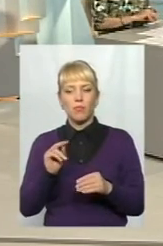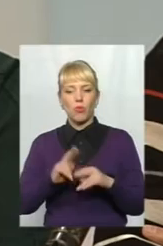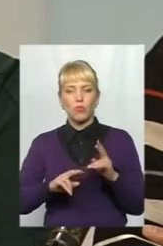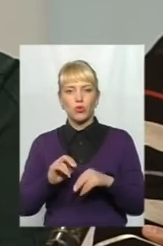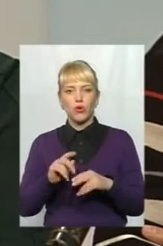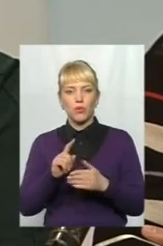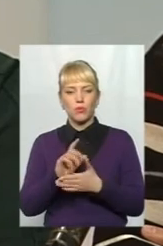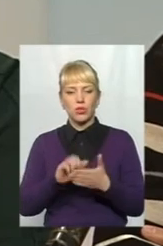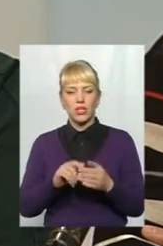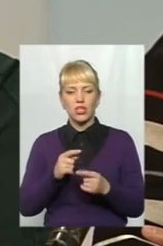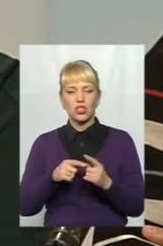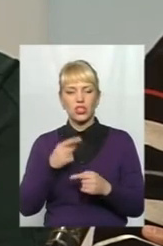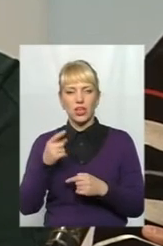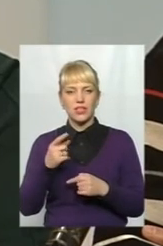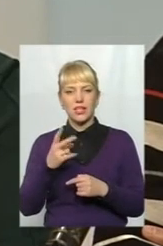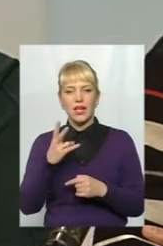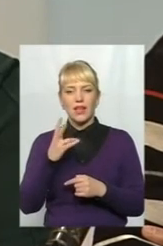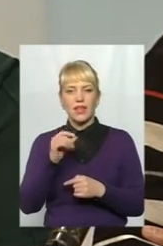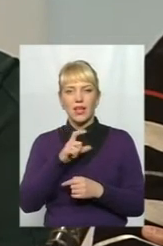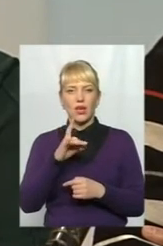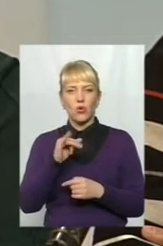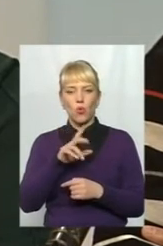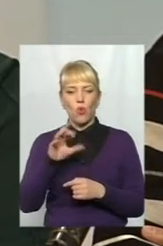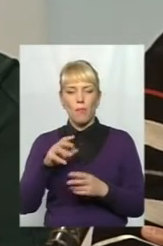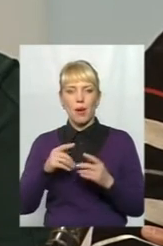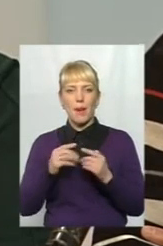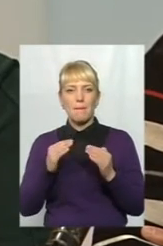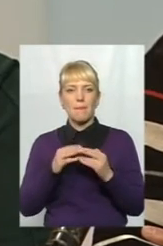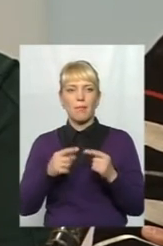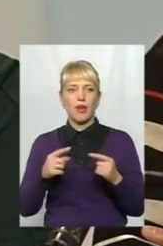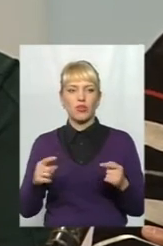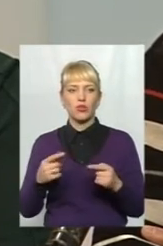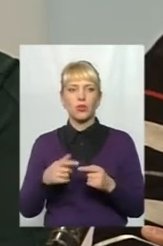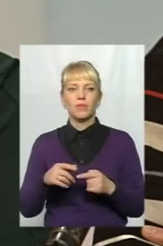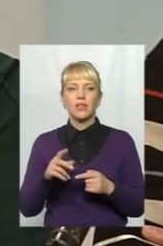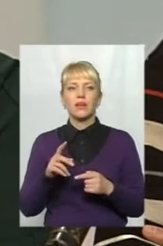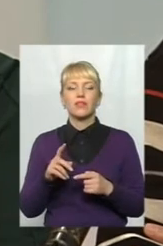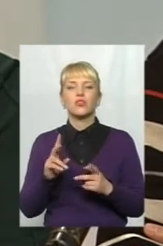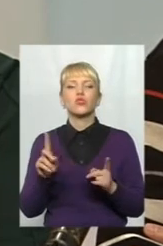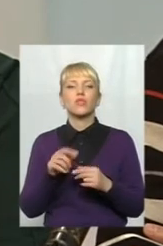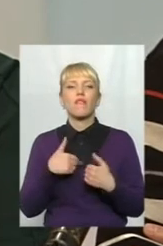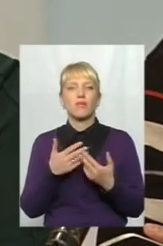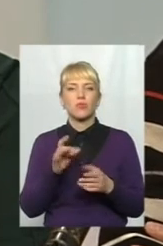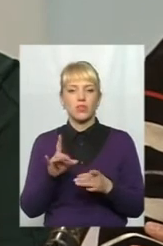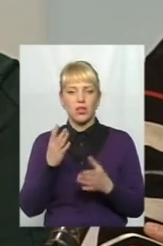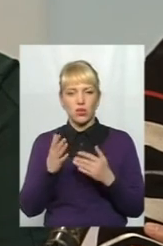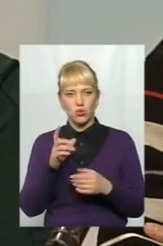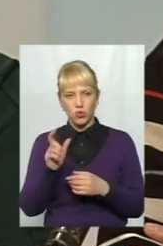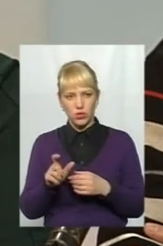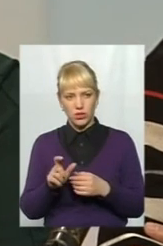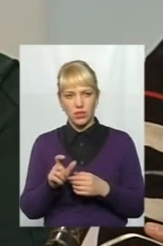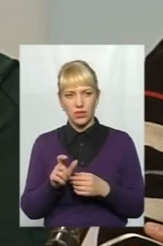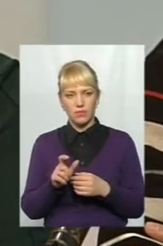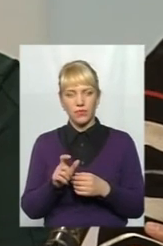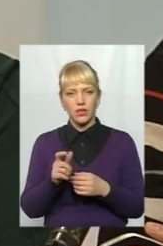через нерухоме майно, яке довели практично до всіх, хто має сьогодні. Тобто, до чого це я розказую? Якщо людина свій часик, кажете, за